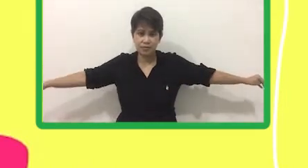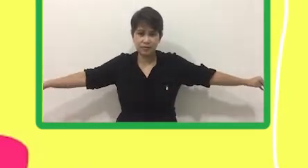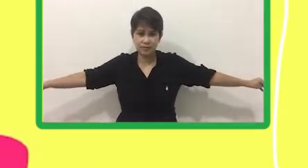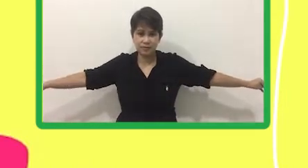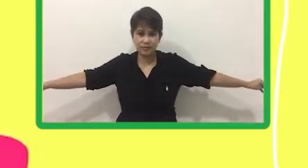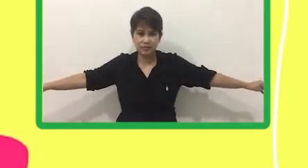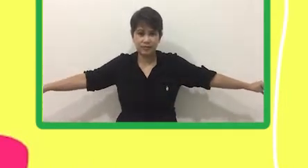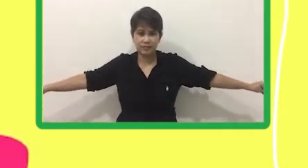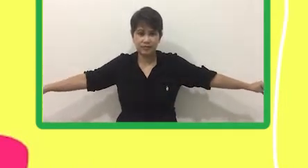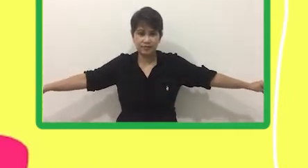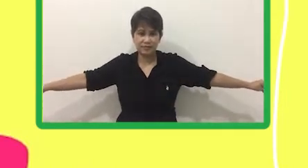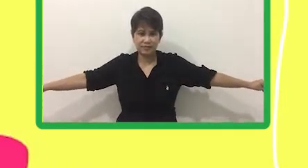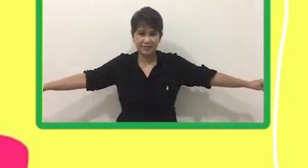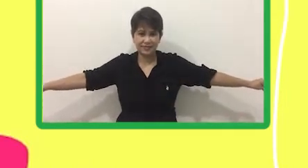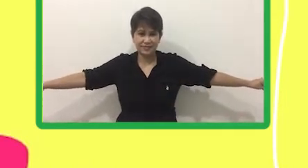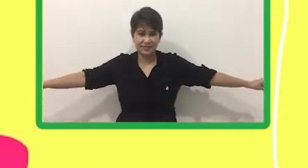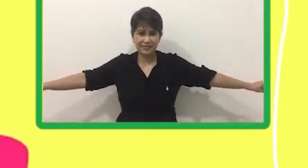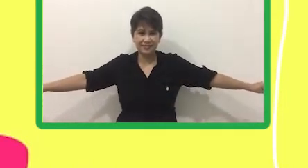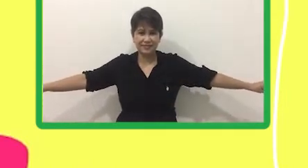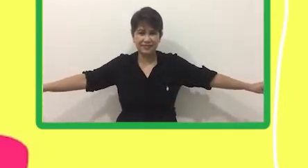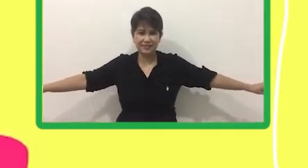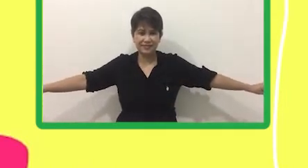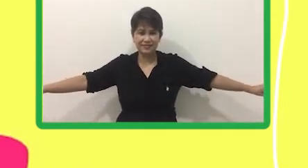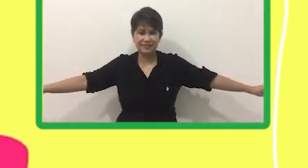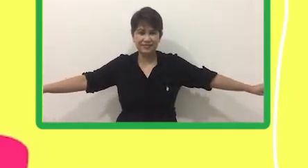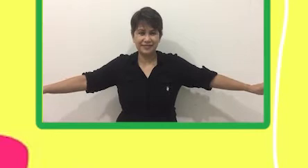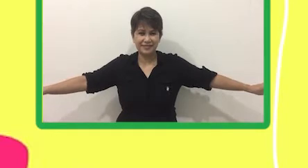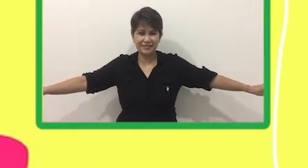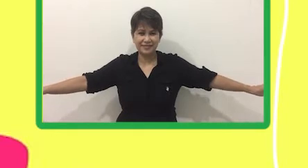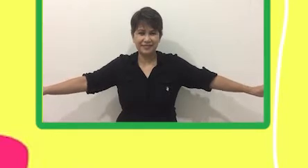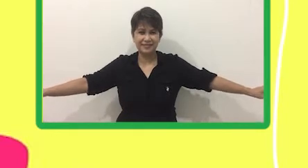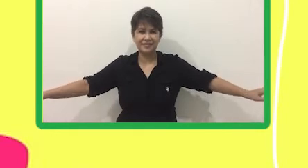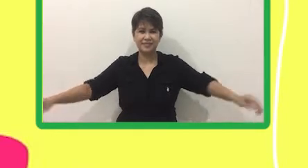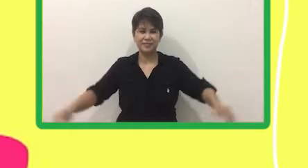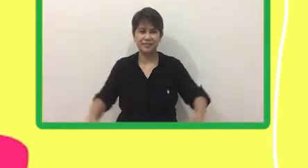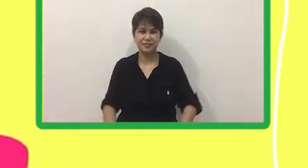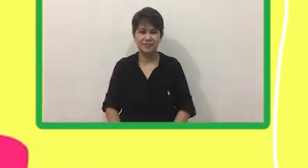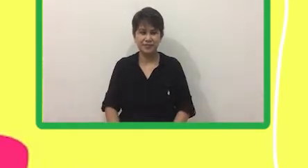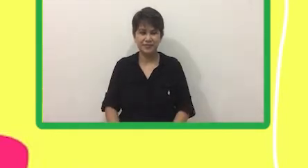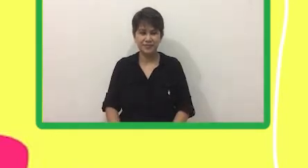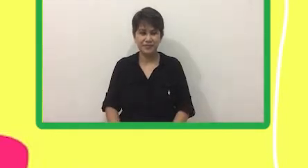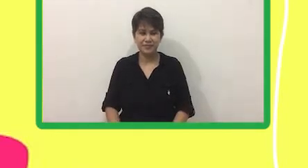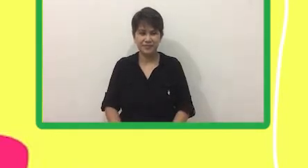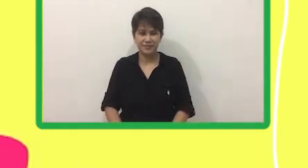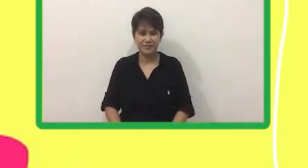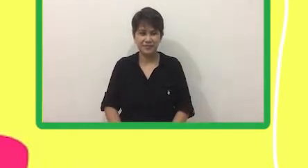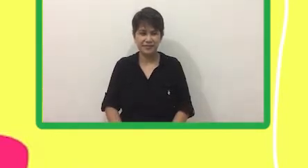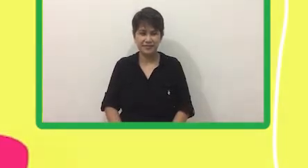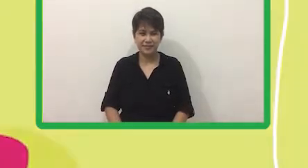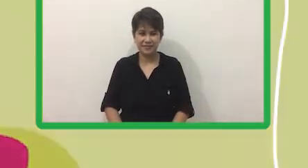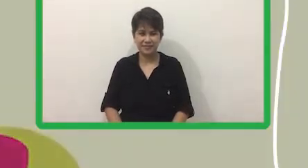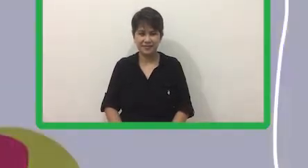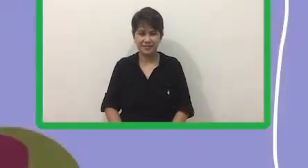Ibinuka Ni Ella Ang Kanyang Kamay Nang Maisang Dangkal Habang Nakasingkit Ang Mga Mata